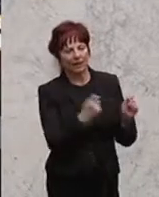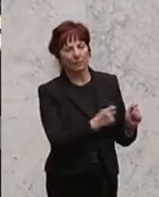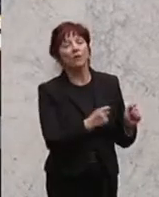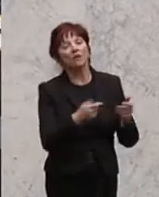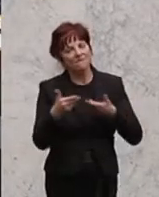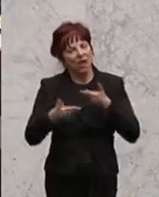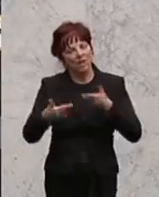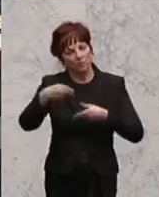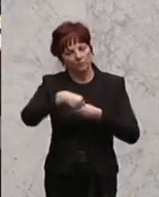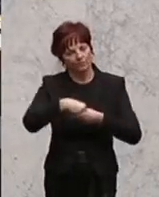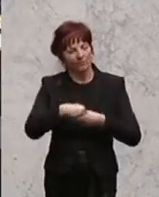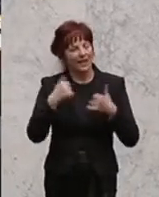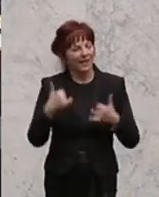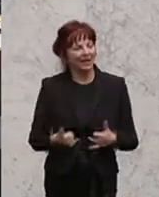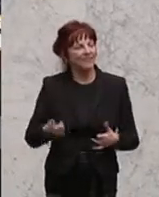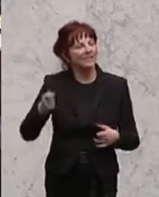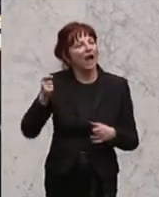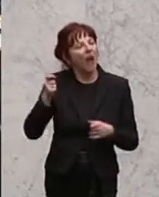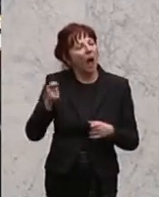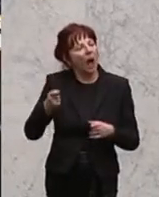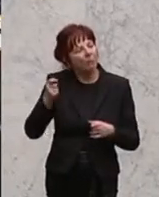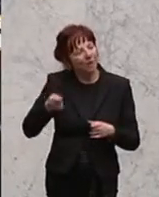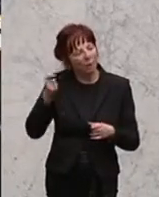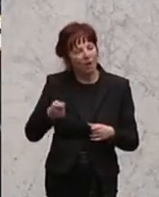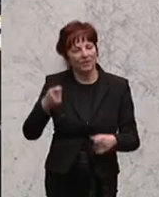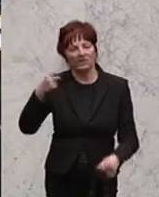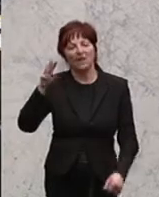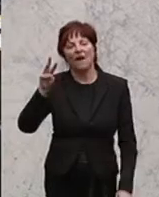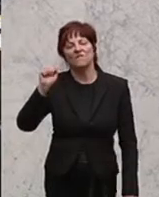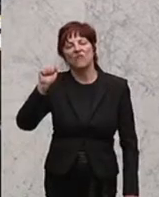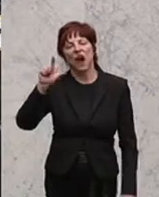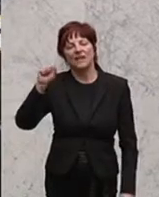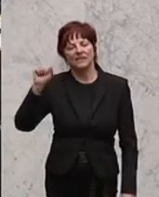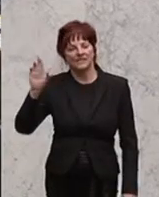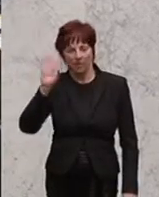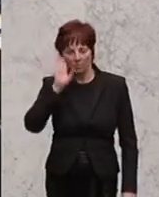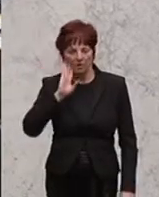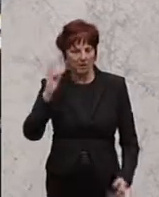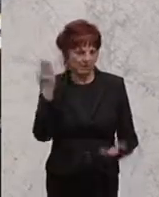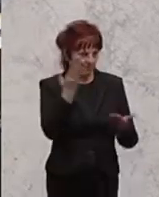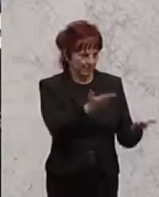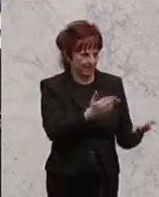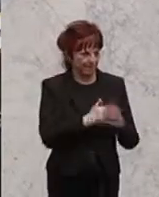Außerdem könne man nicht behaupten, dass die in den letzten drei Jahren geführte Diskussion über dieses Gesetz zu kurz gewesen sei.